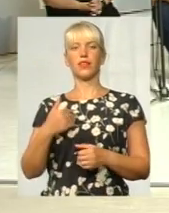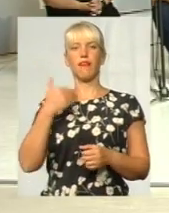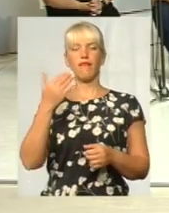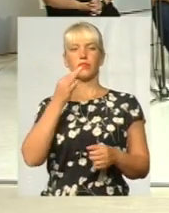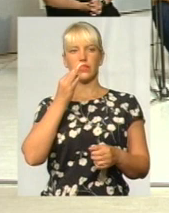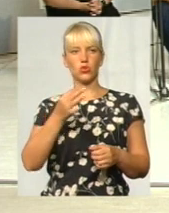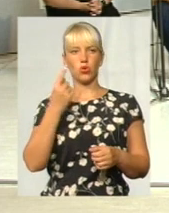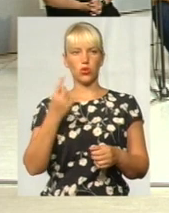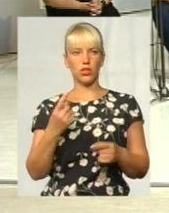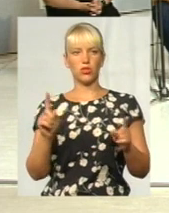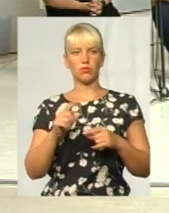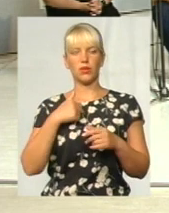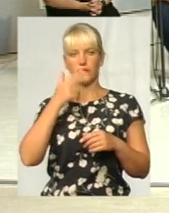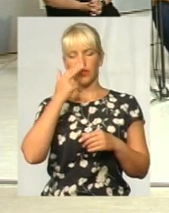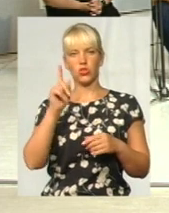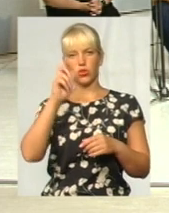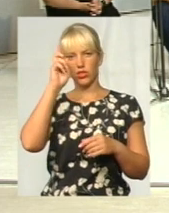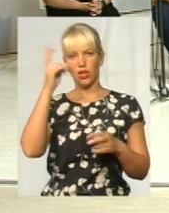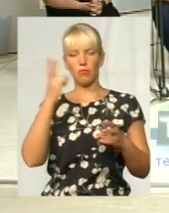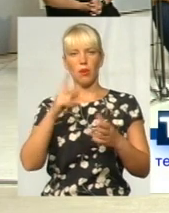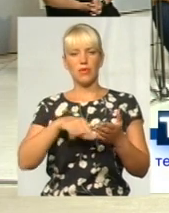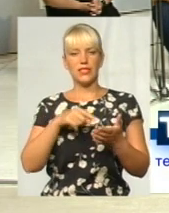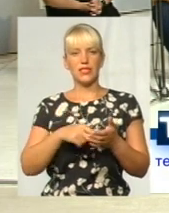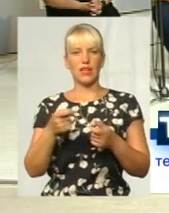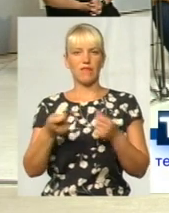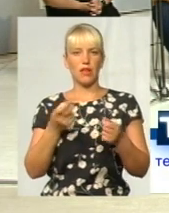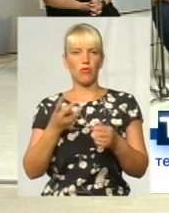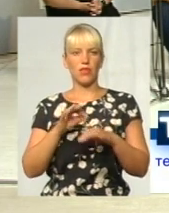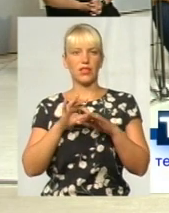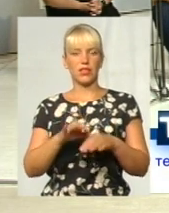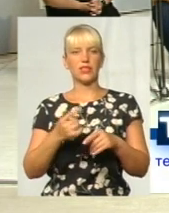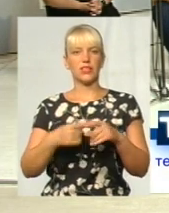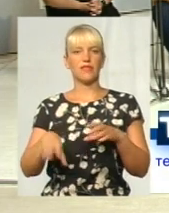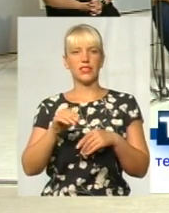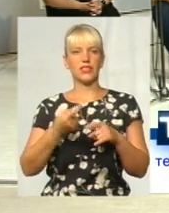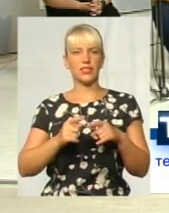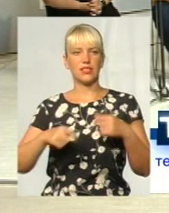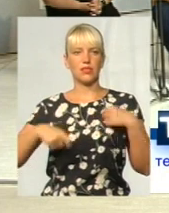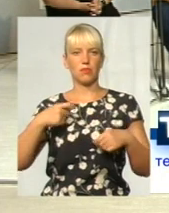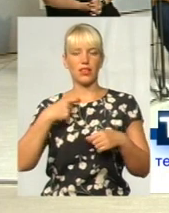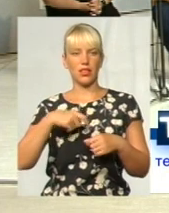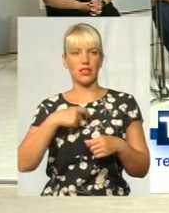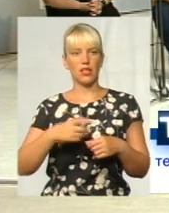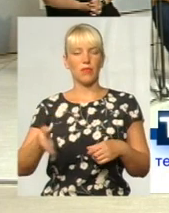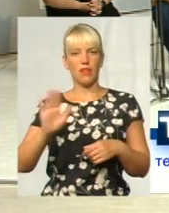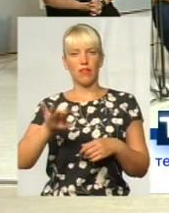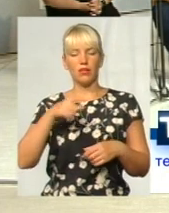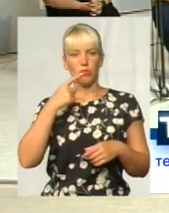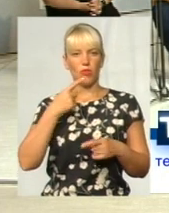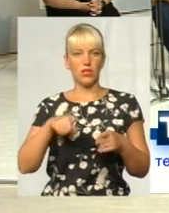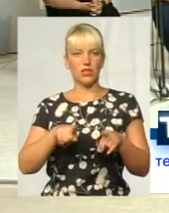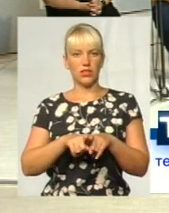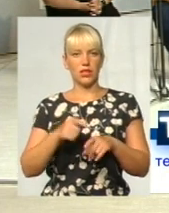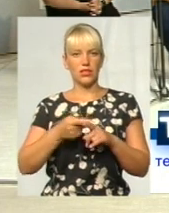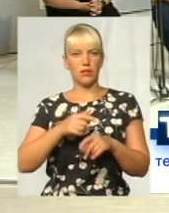ми звикли, що держава повинна нести, і міська влада повинна нести всі ті, скажімо, збитки на себе. Ну, давайте будемо говорити про прості речі.